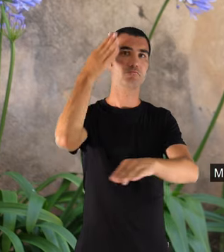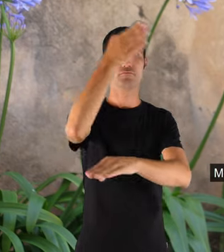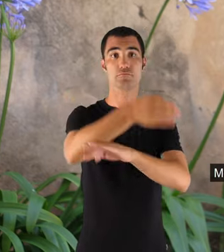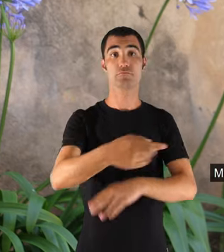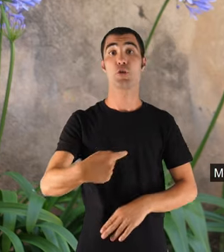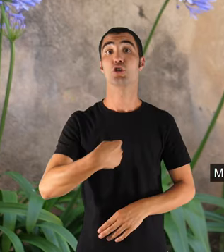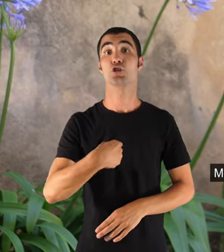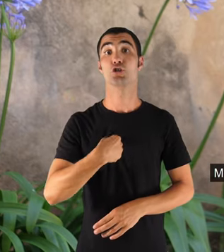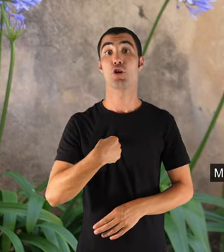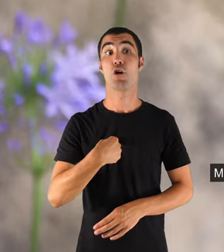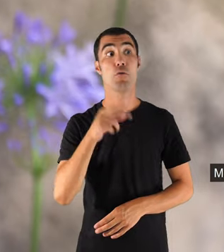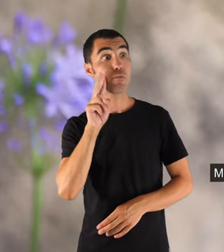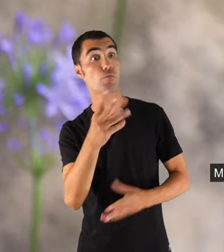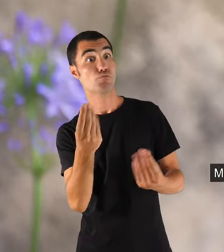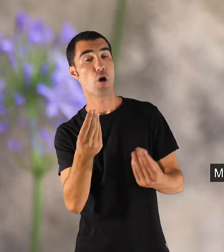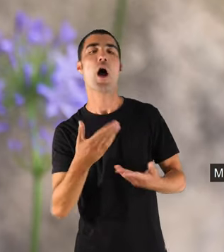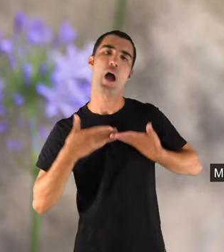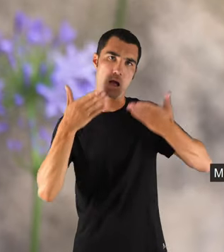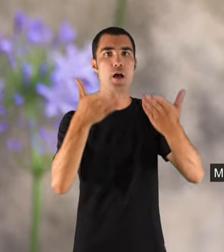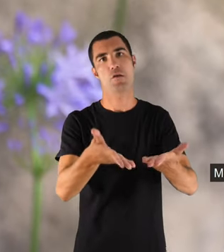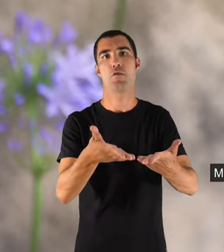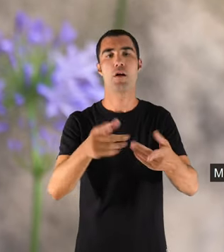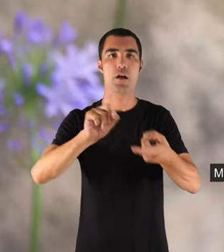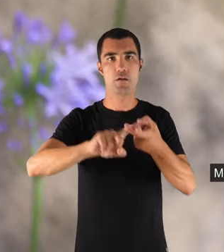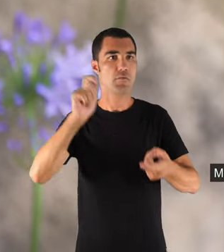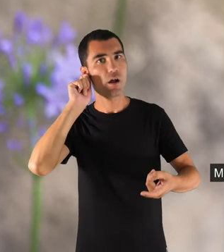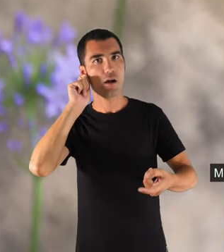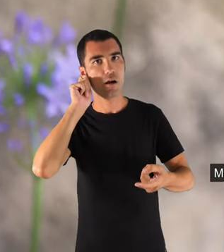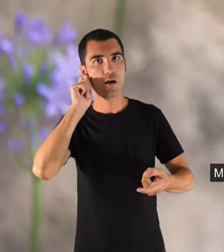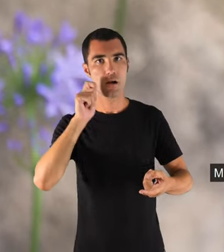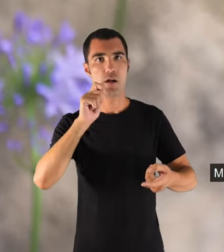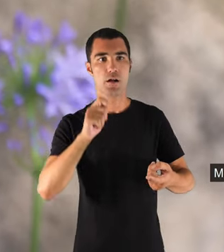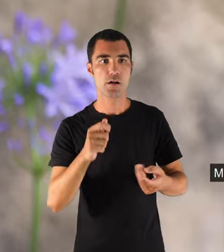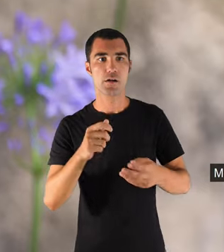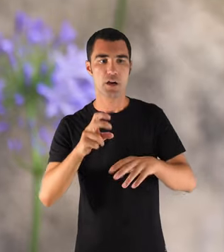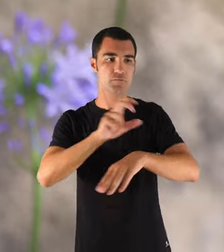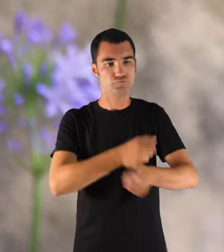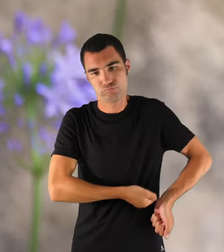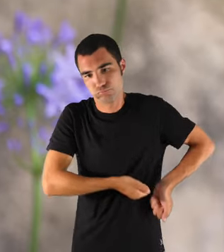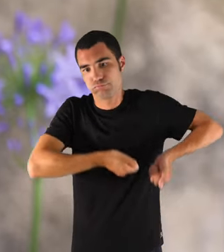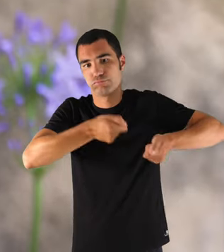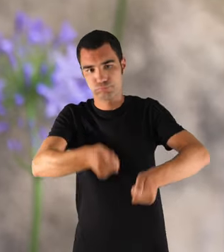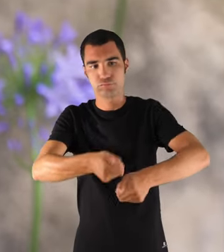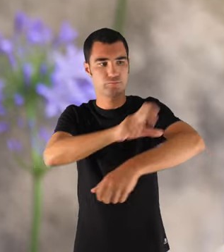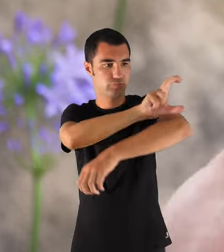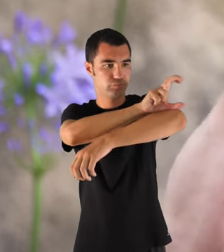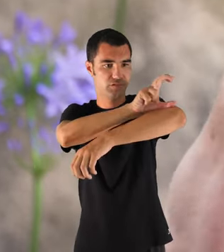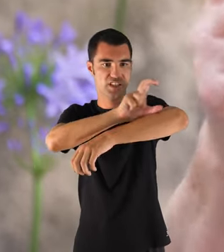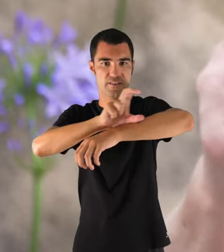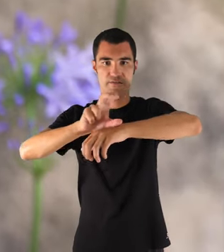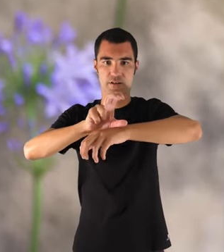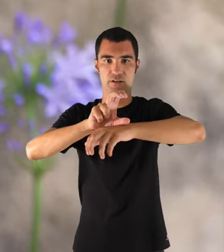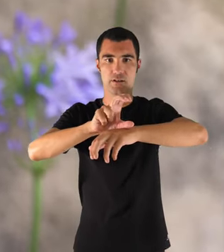I jo, si hi era molt, li ajudava a la meva germana de dolor de la via, que s'aturava el trenvia,